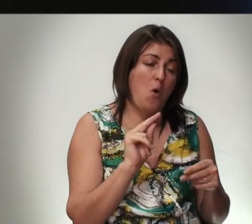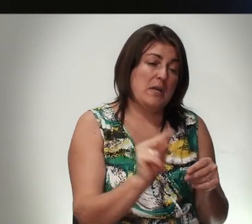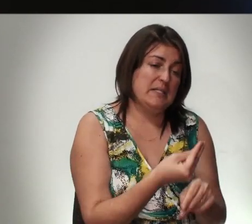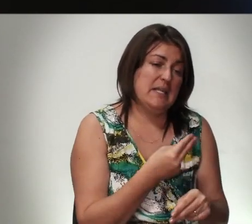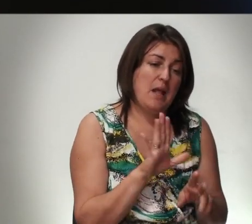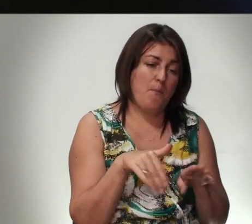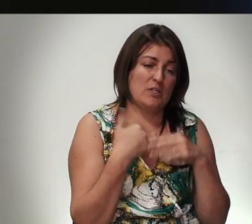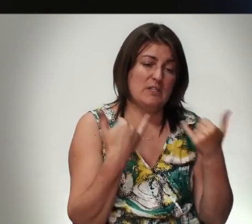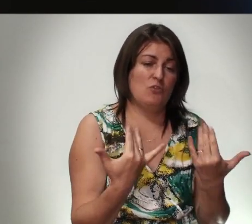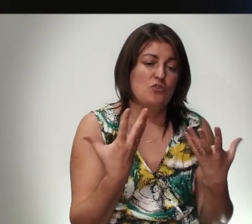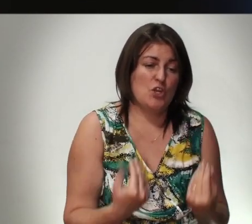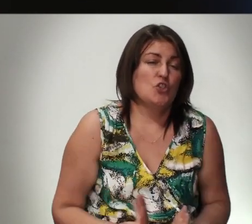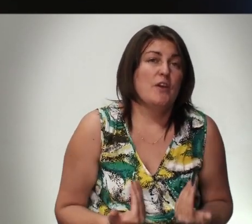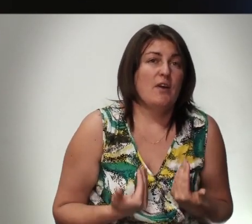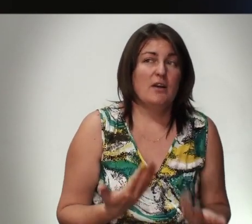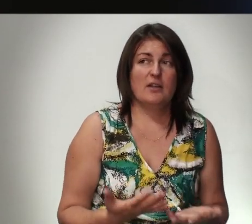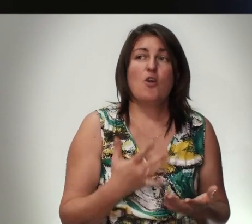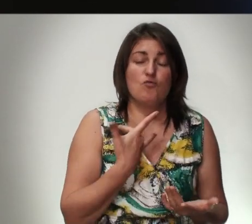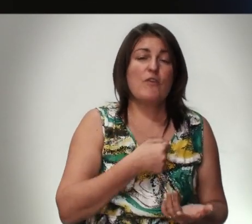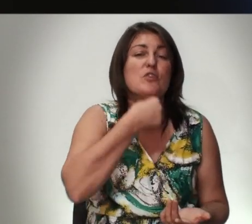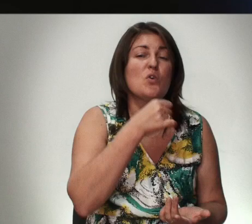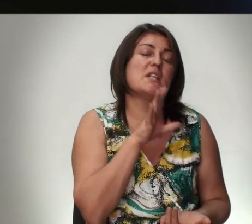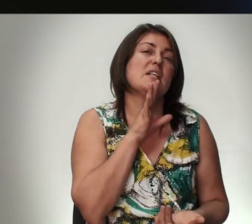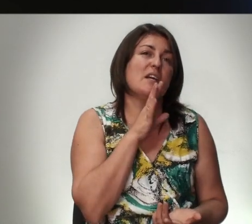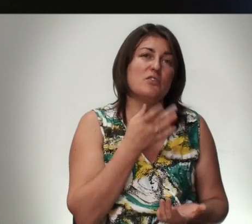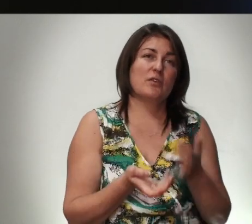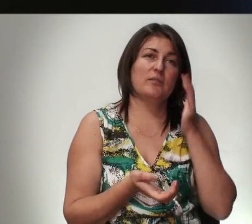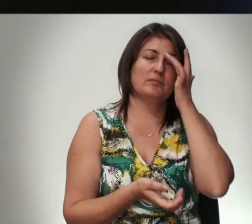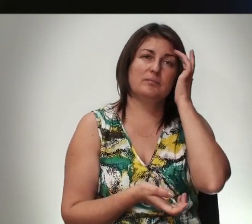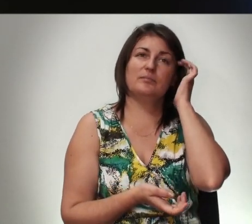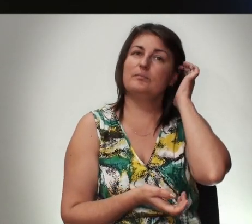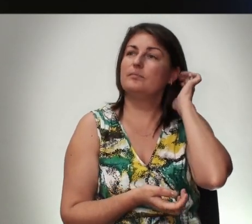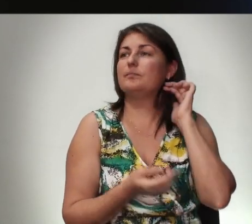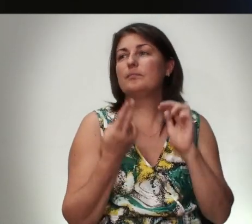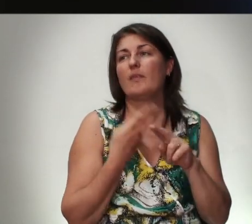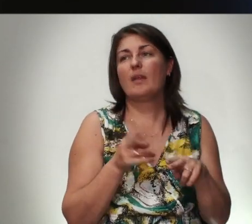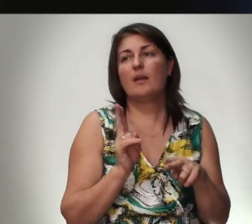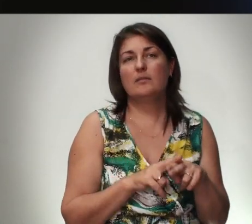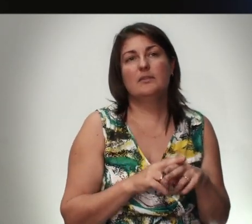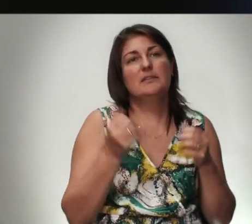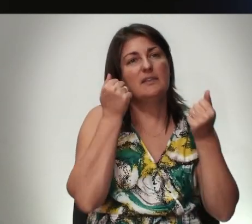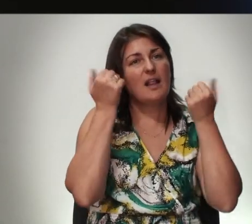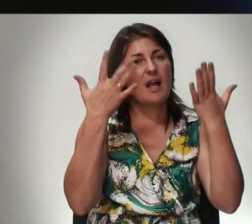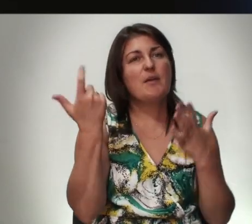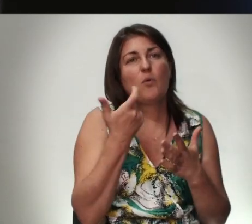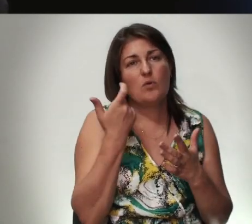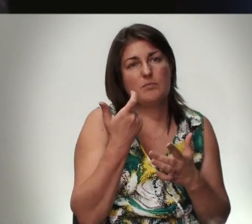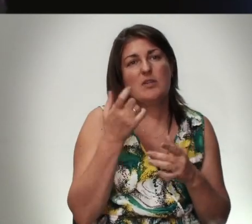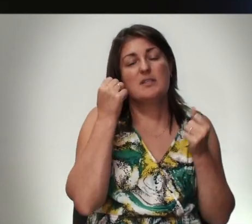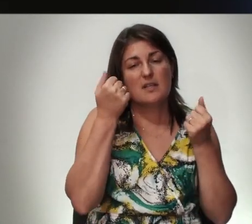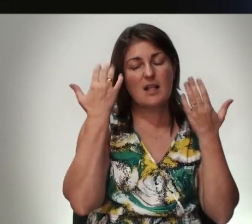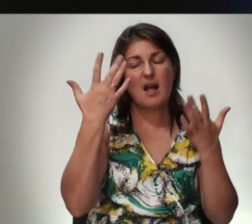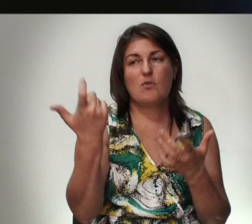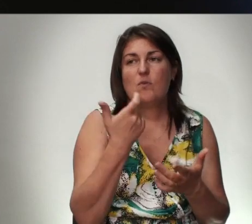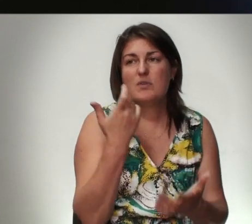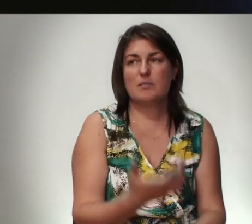Селил По Сегодняшний День Жива Взрослая Девушка Поэтому Слава Господу Дай Славу Господу